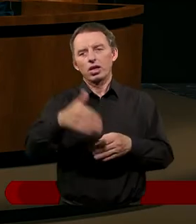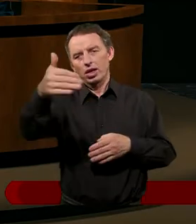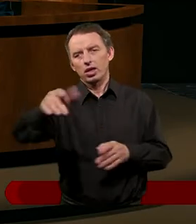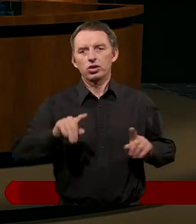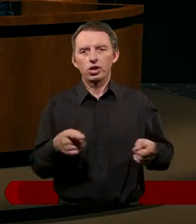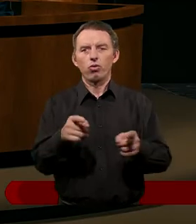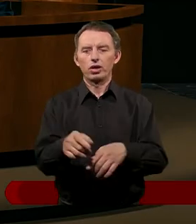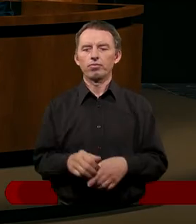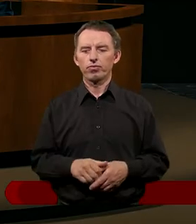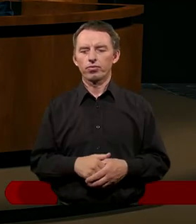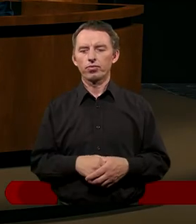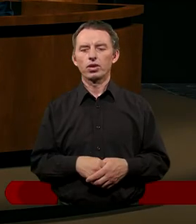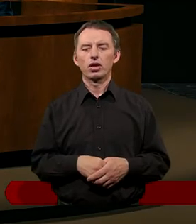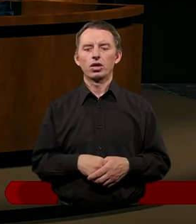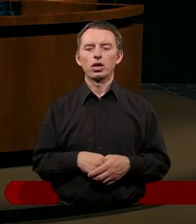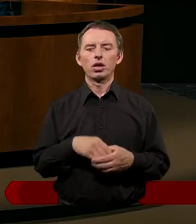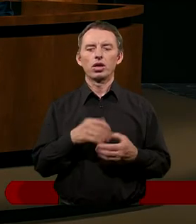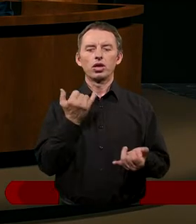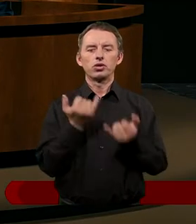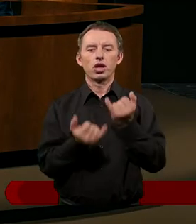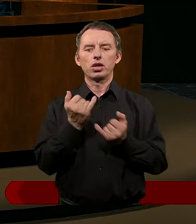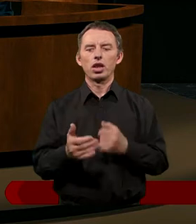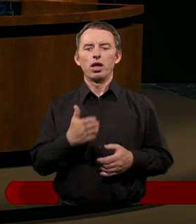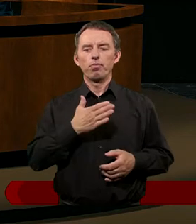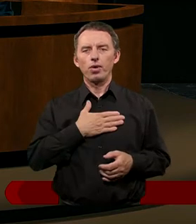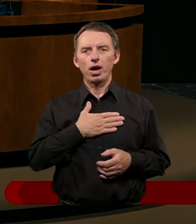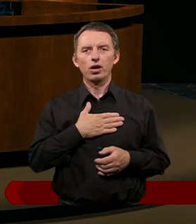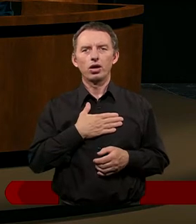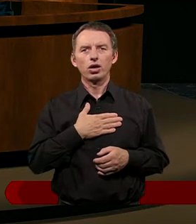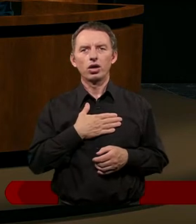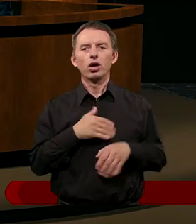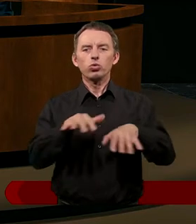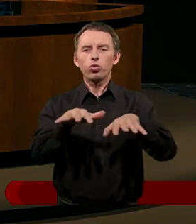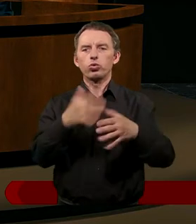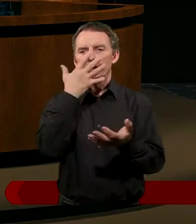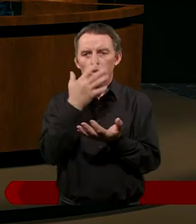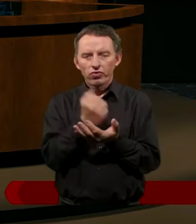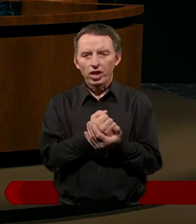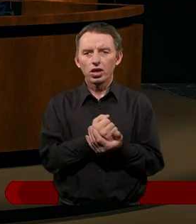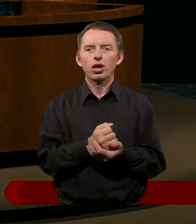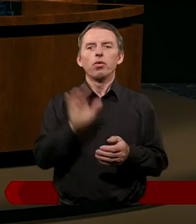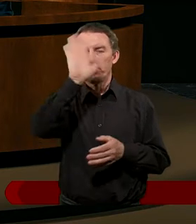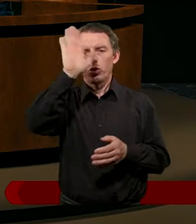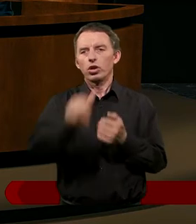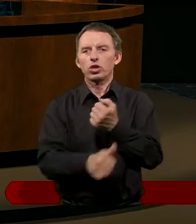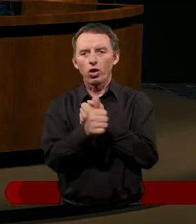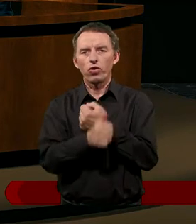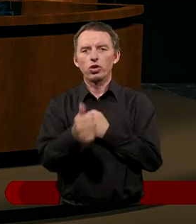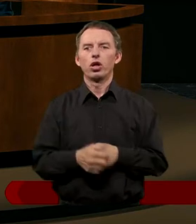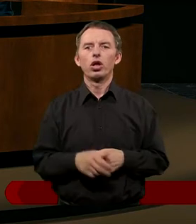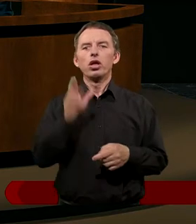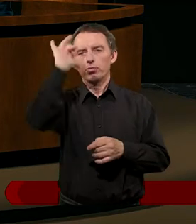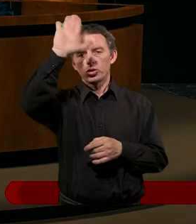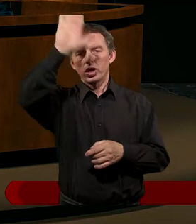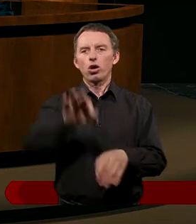I jeżeli my mamy tyle świadectwa, tyle Bożych dowodów Jego